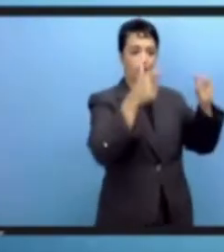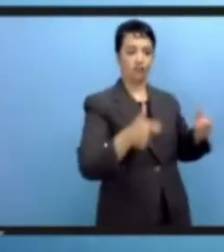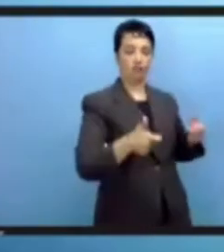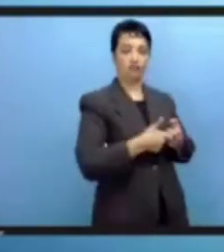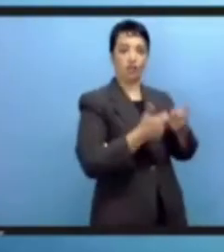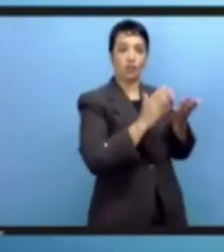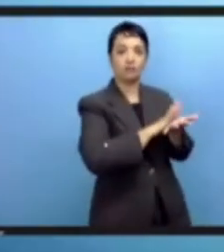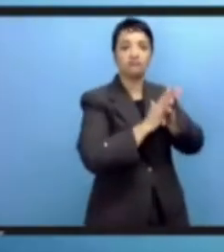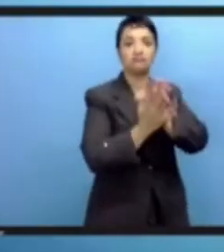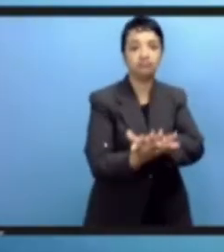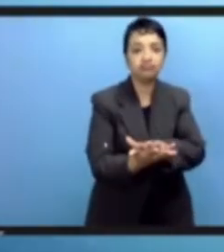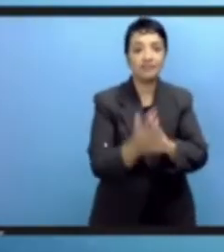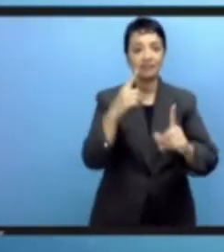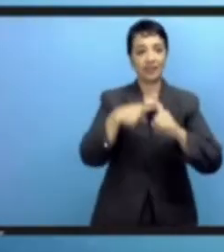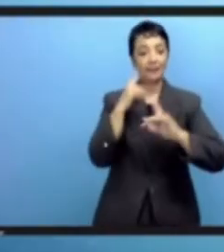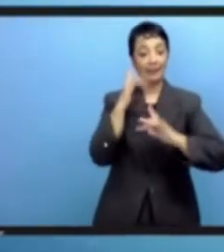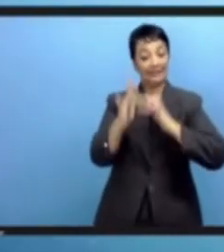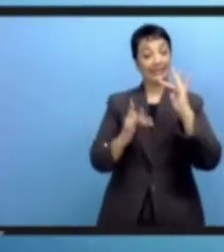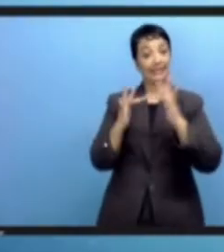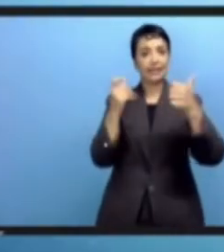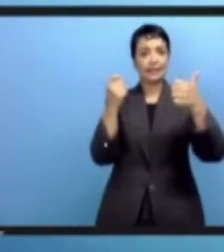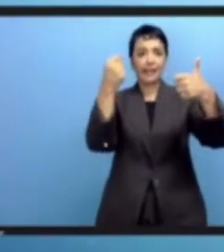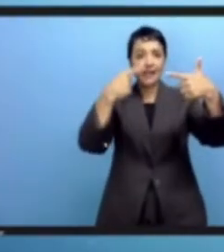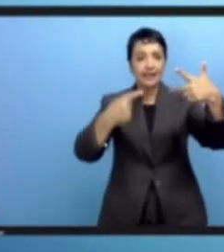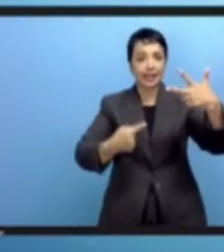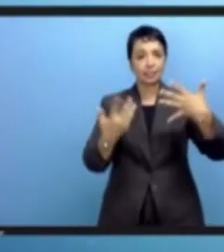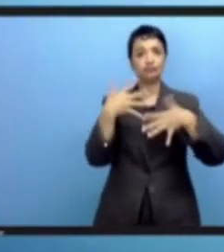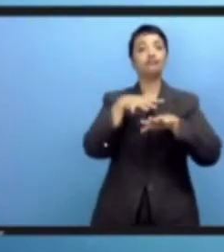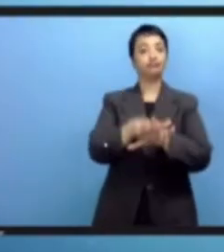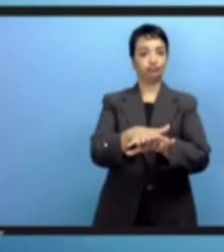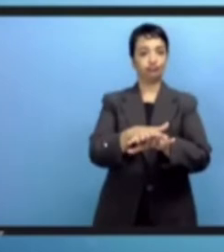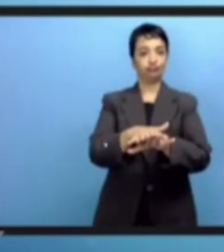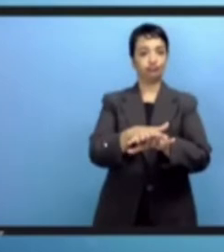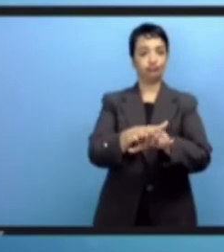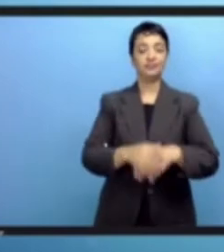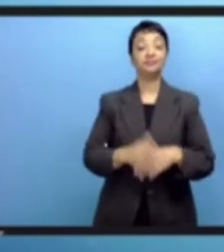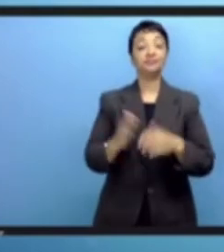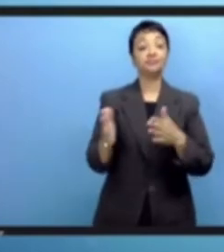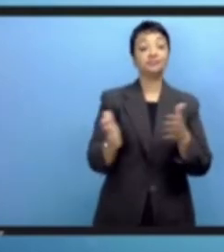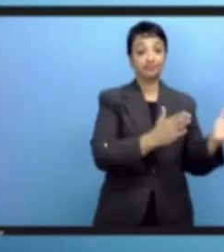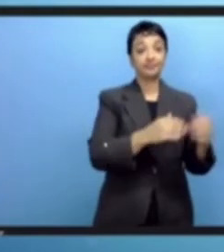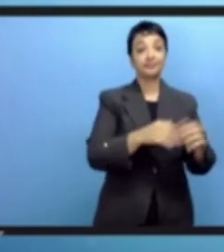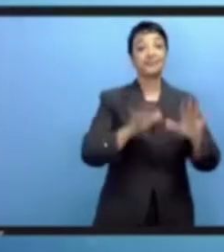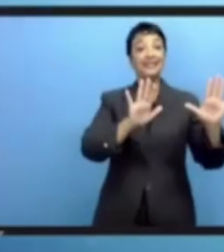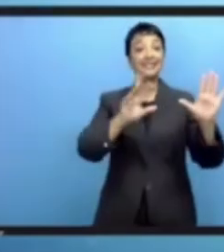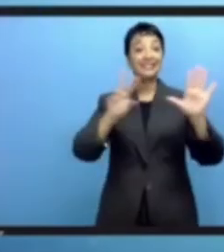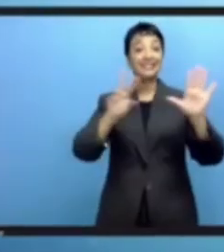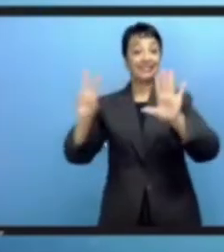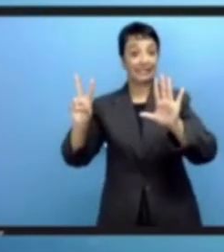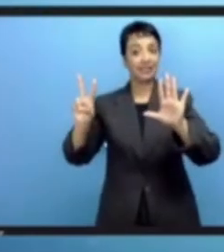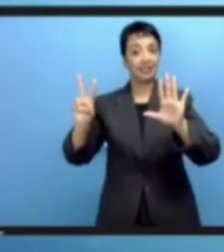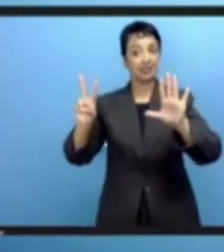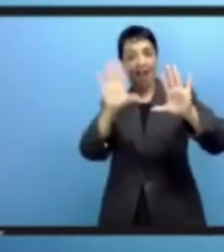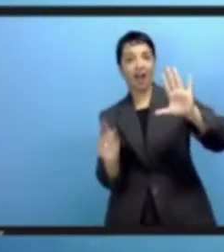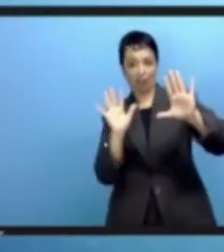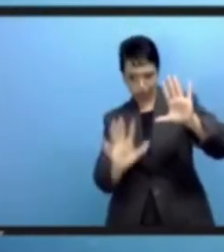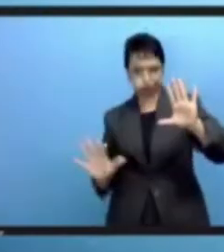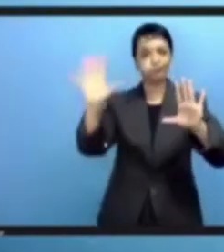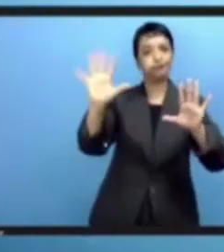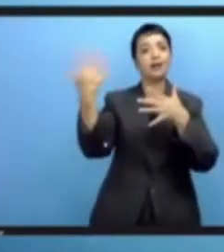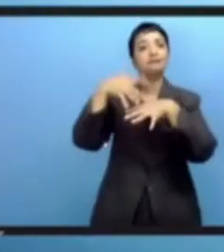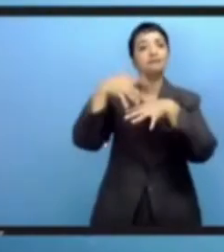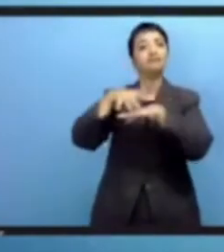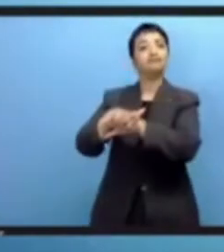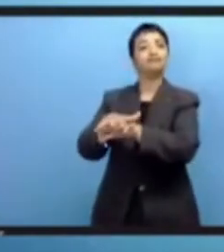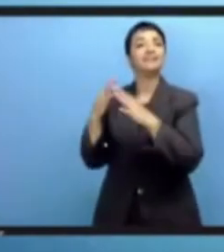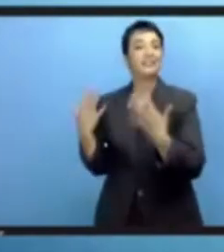إطار روم ليونسكو وكذلك المؤشرات المختلفة و17 من تلك البلدان من القارة